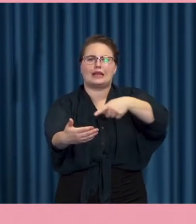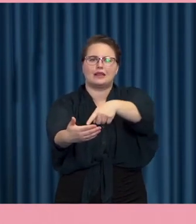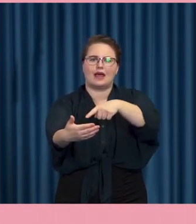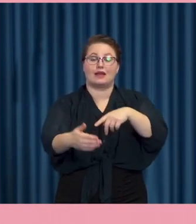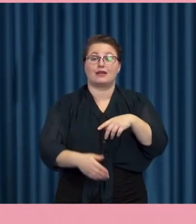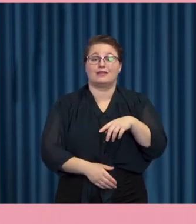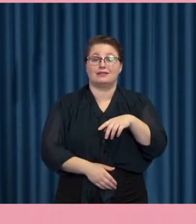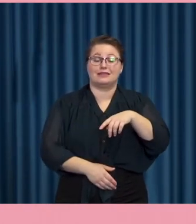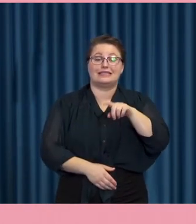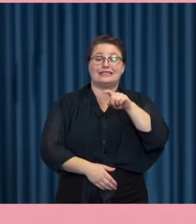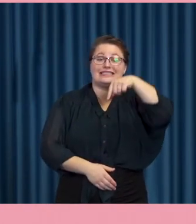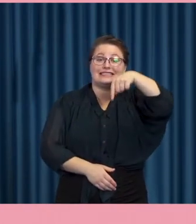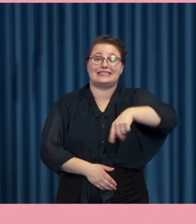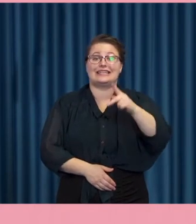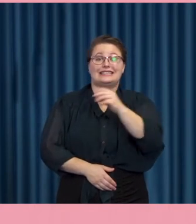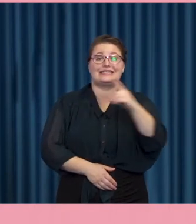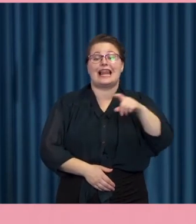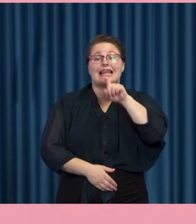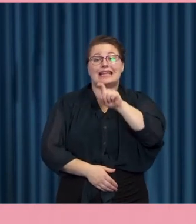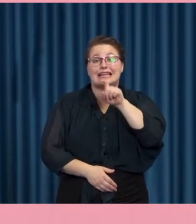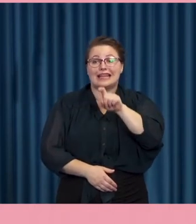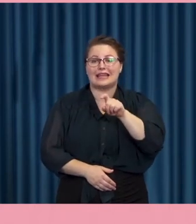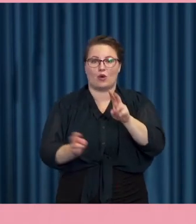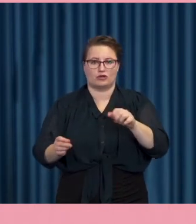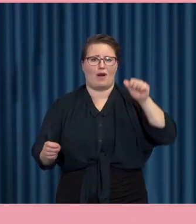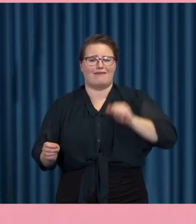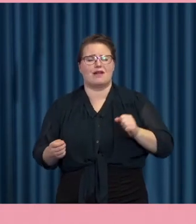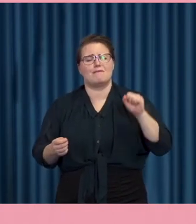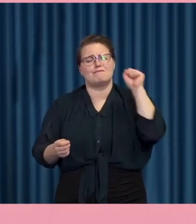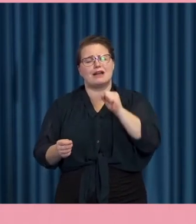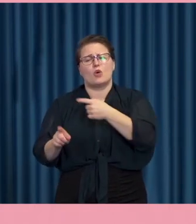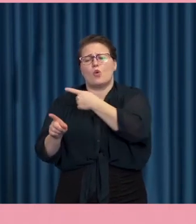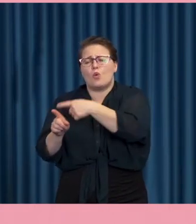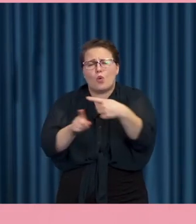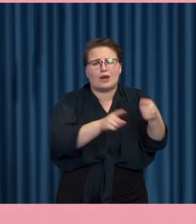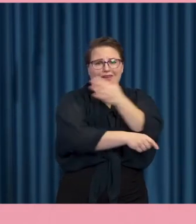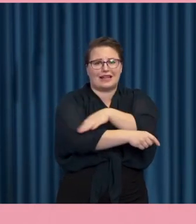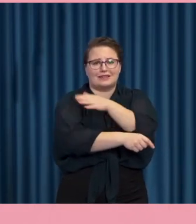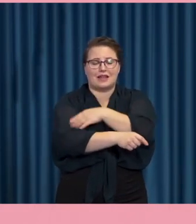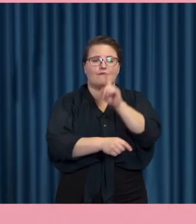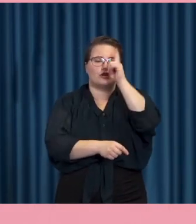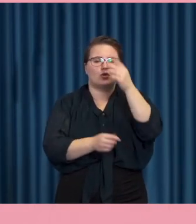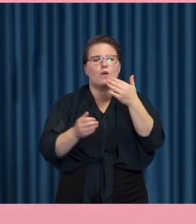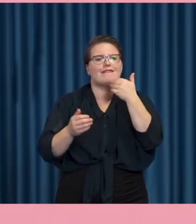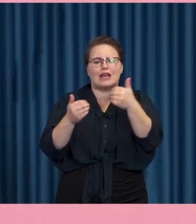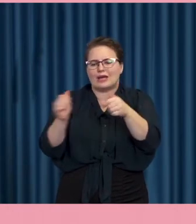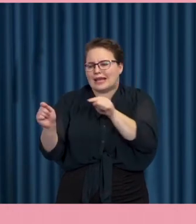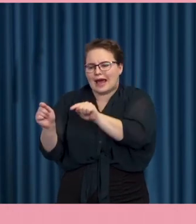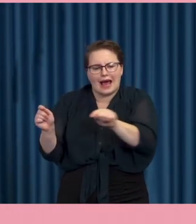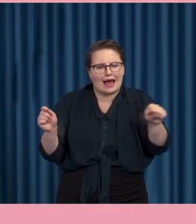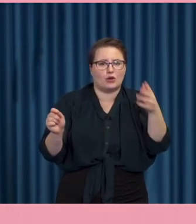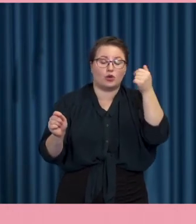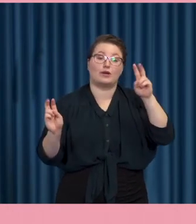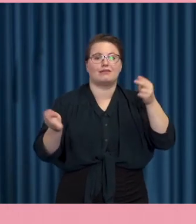väldigt många olika tjänster så som vi har digitaliserat samhället idag. förstå skillnaden på dem och helt enkelt ta sig fram.